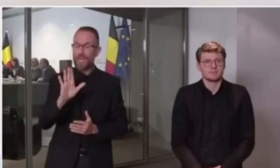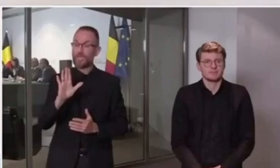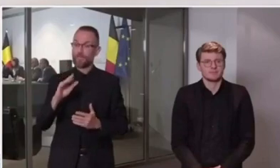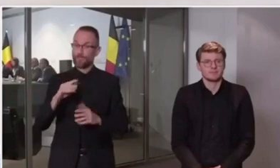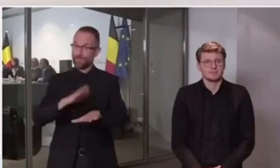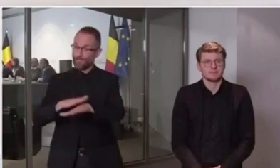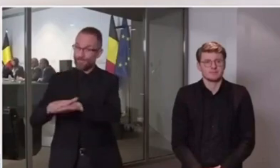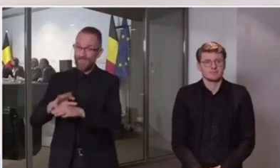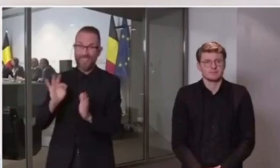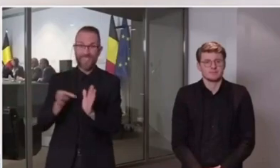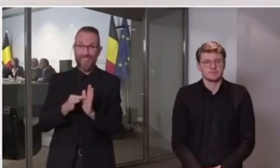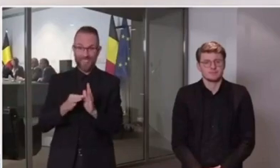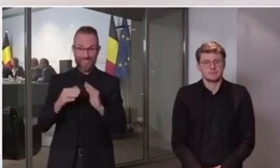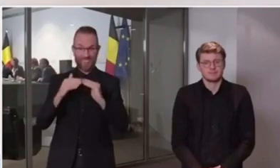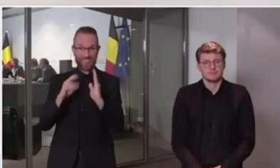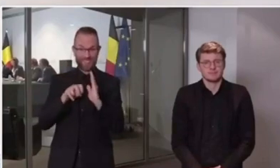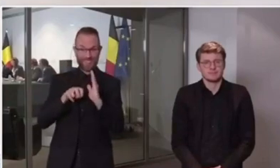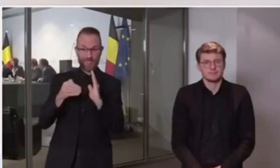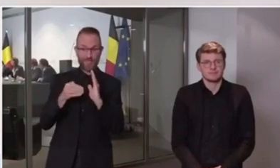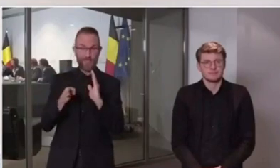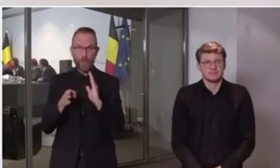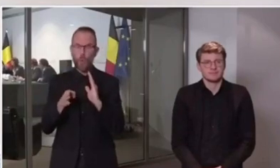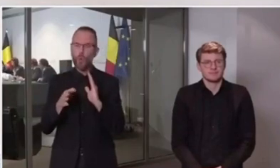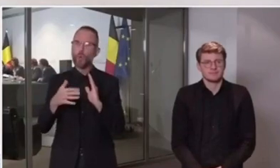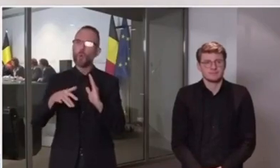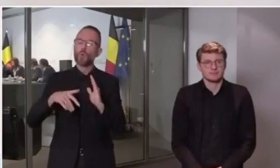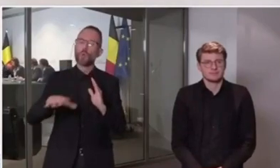et de la souplesse dans l'action.